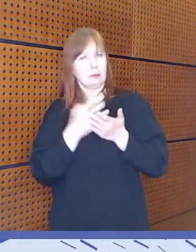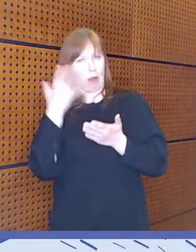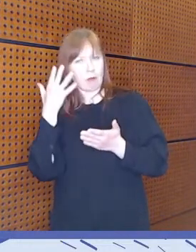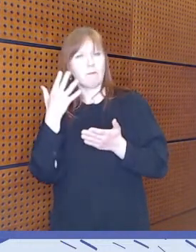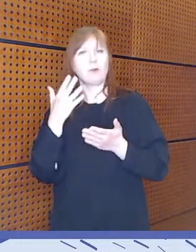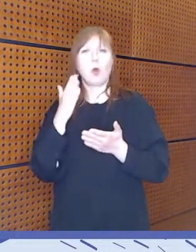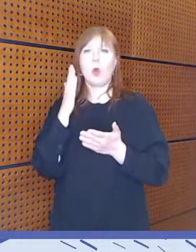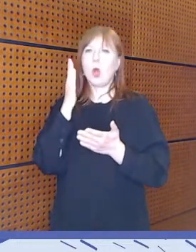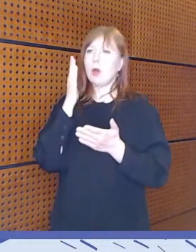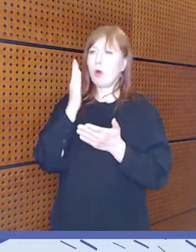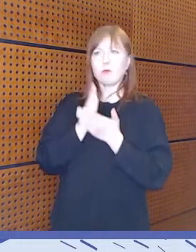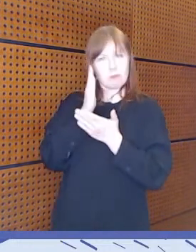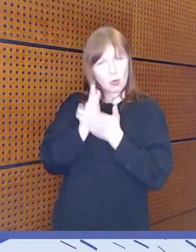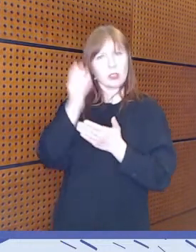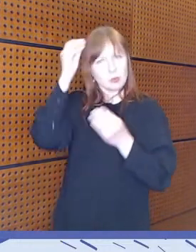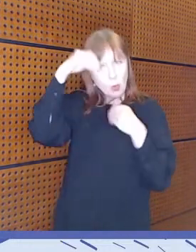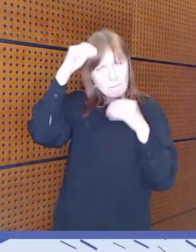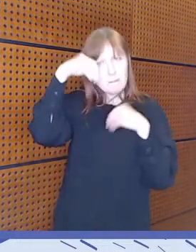osallistumiseen.